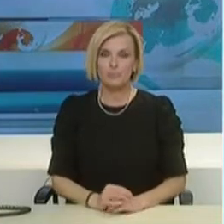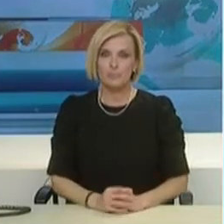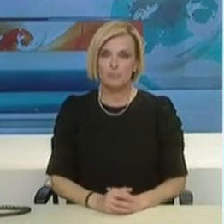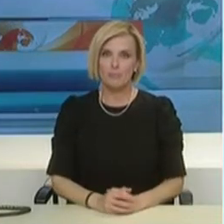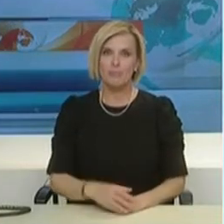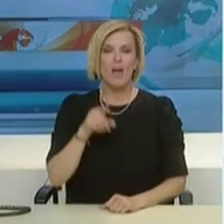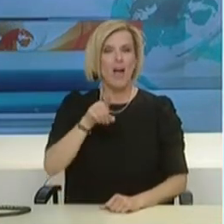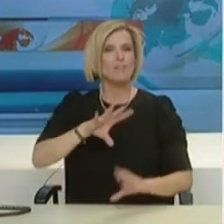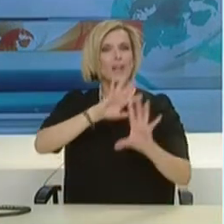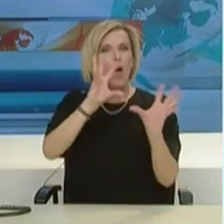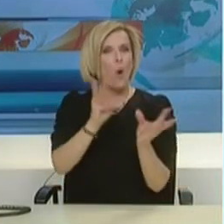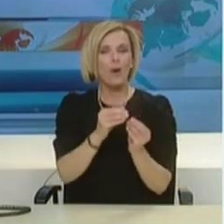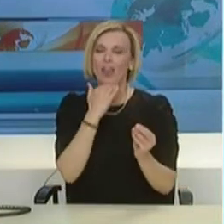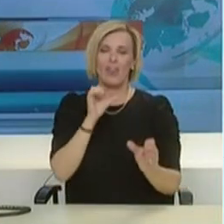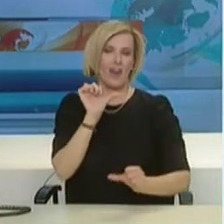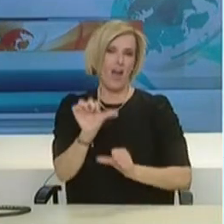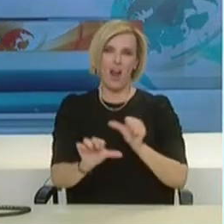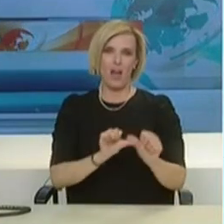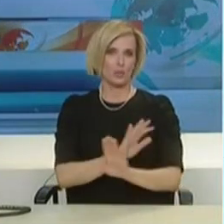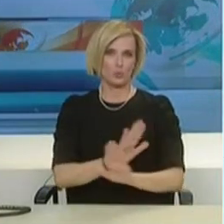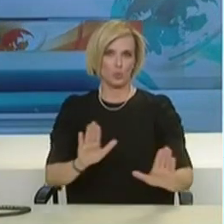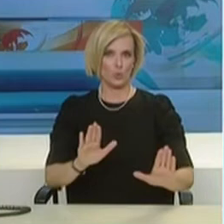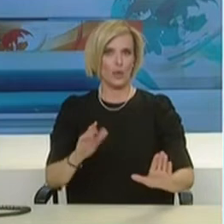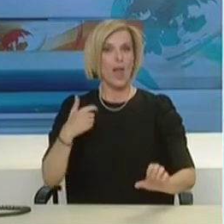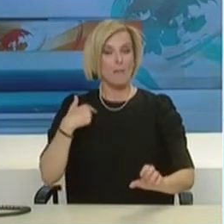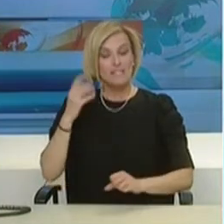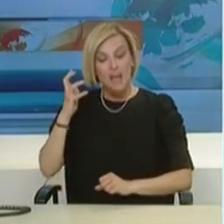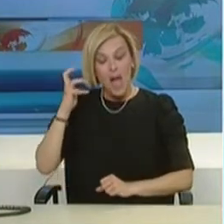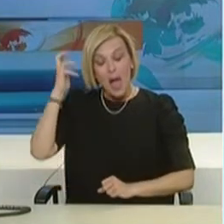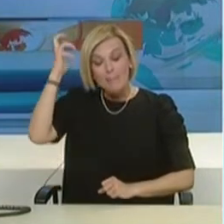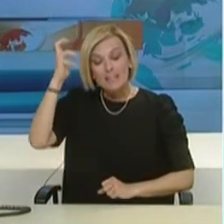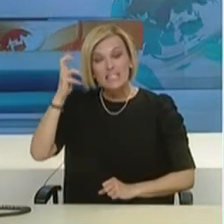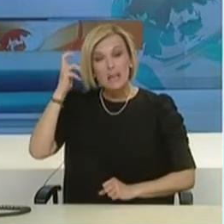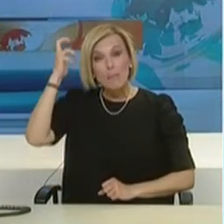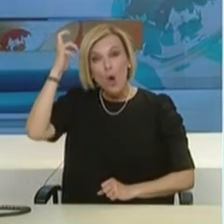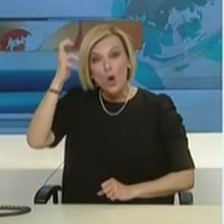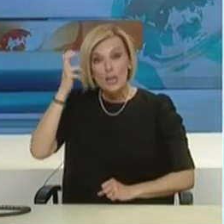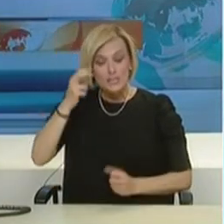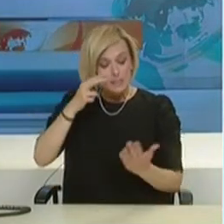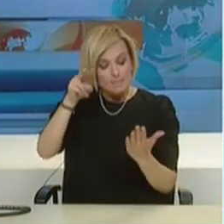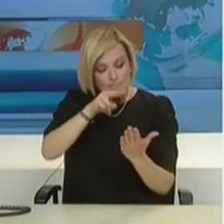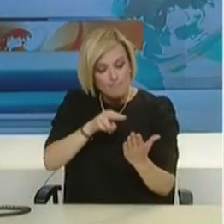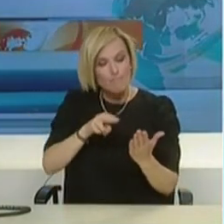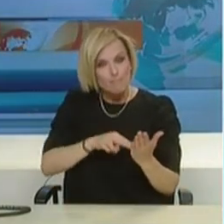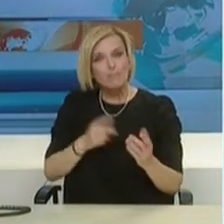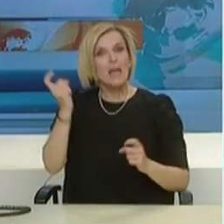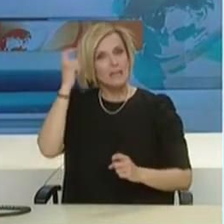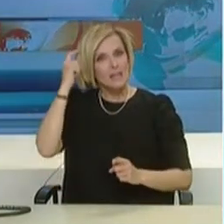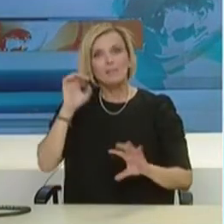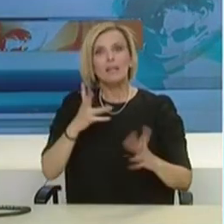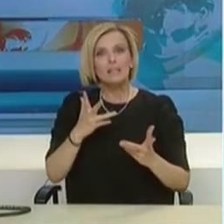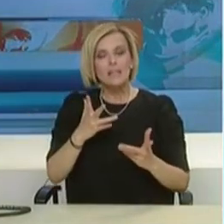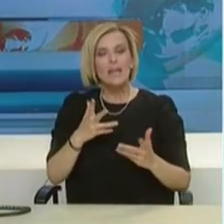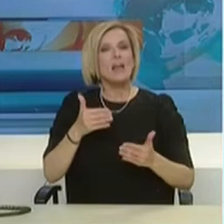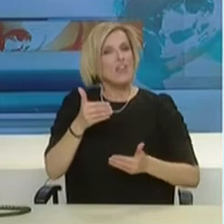Όλα αυτά δεν αλλάζουν την επιστημονική μας γνώση, πως η συνδυπτική της πλειοψηφία θα είναι